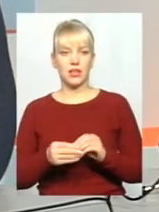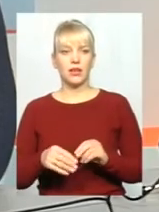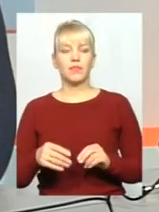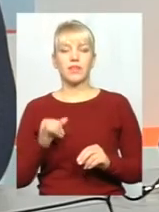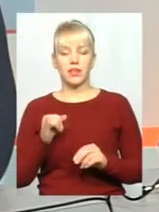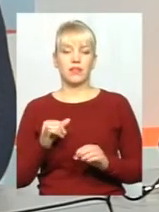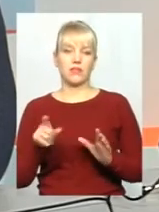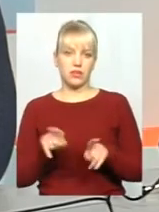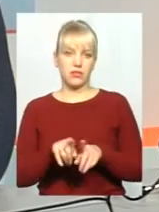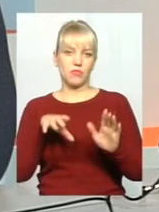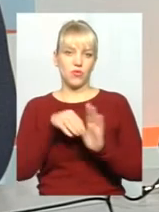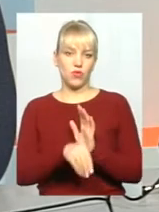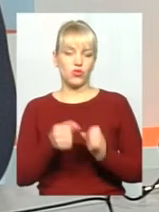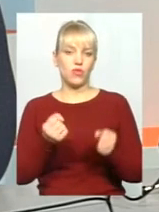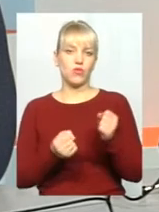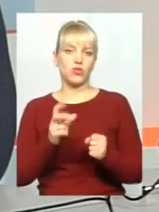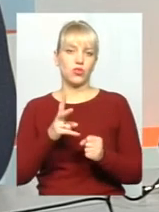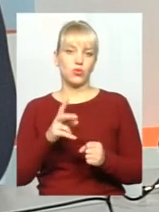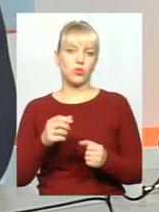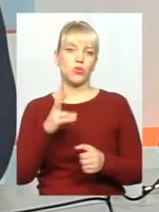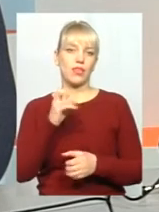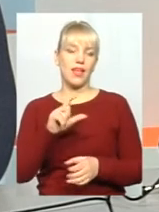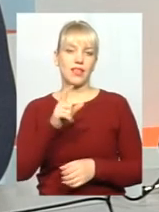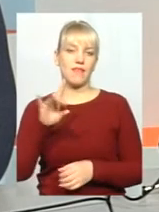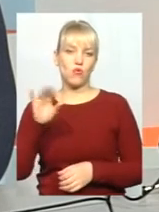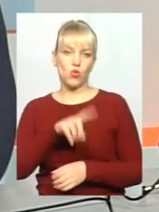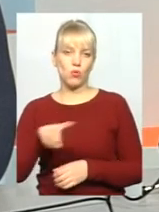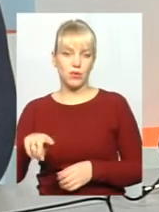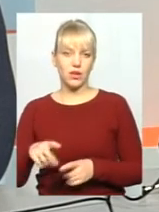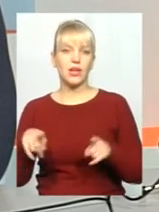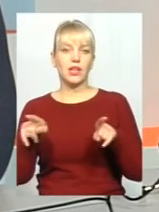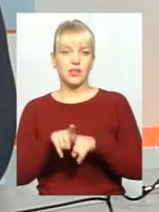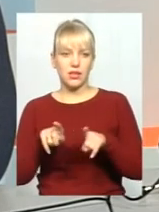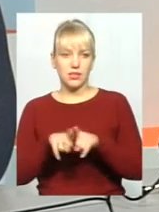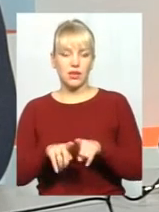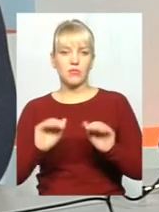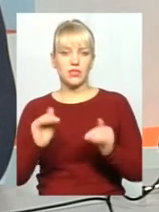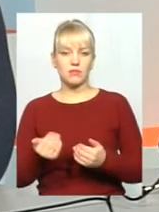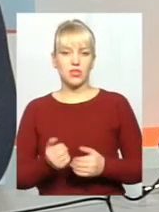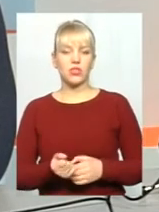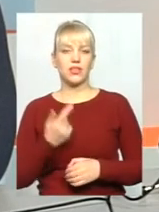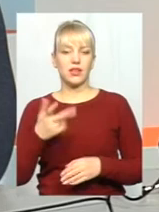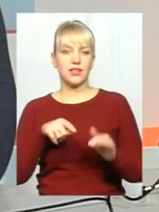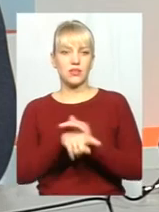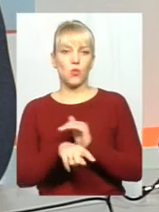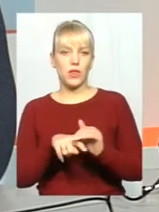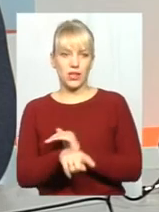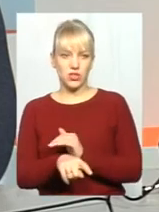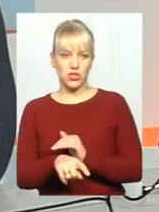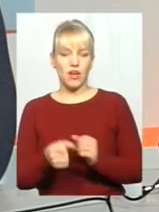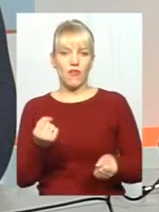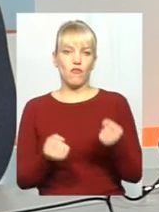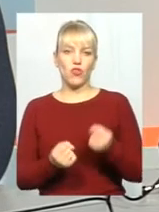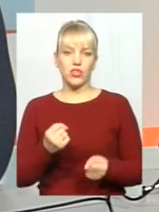частності, і такими водіями, які керують саме на євро-номерах. Більше того, суттєво зменшилась кількість втечі водіїв на